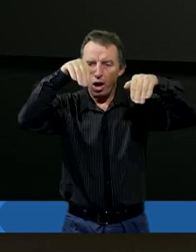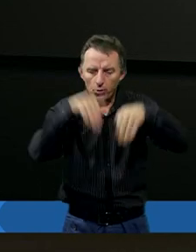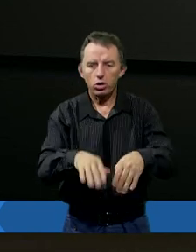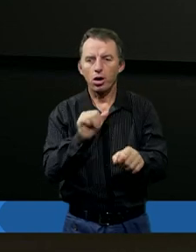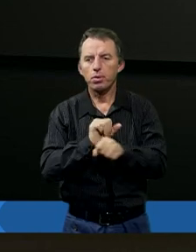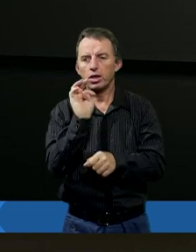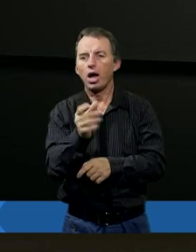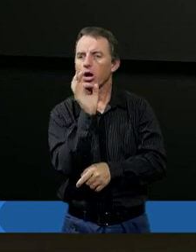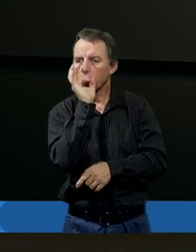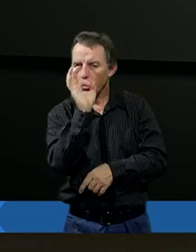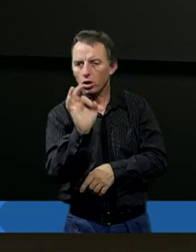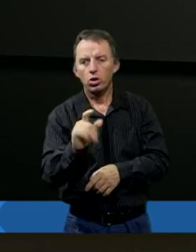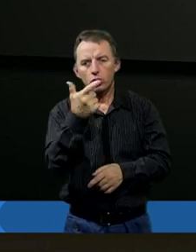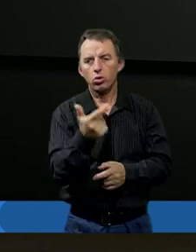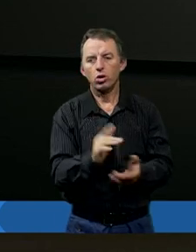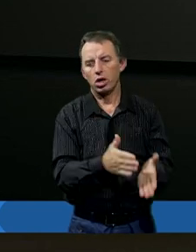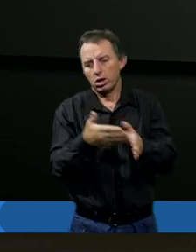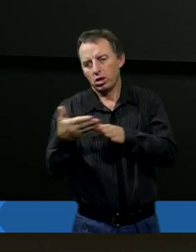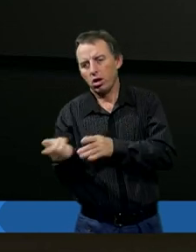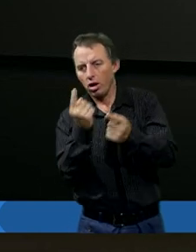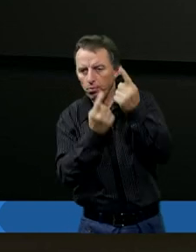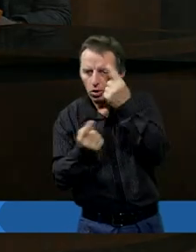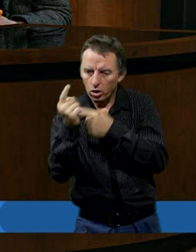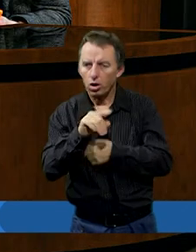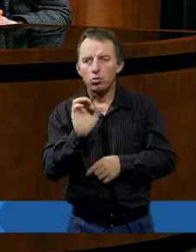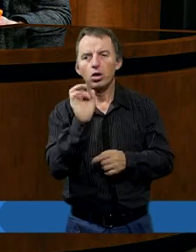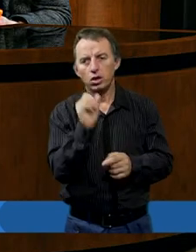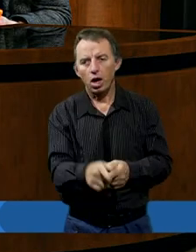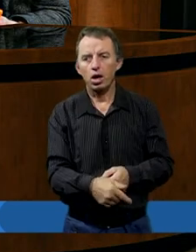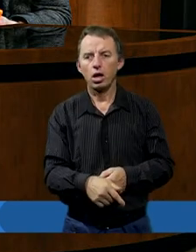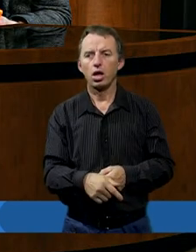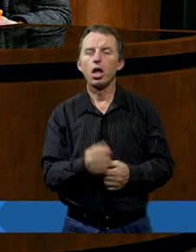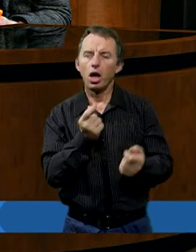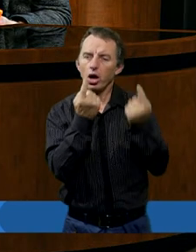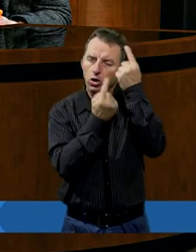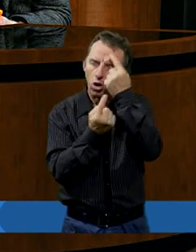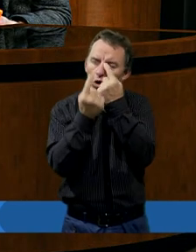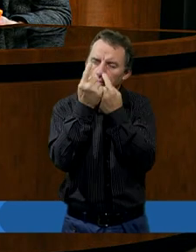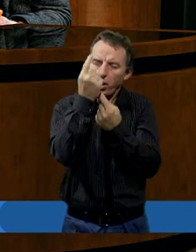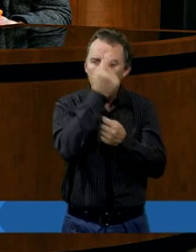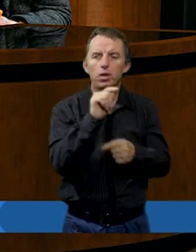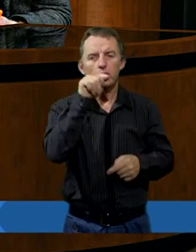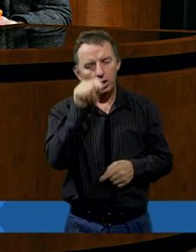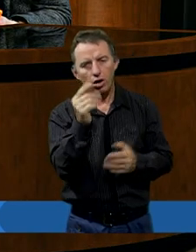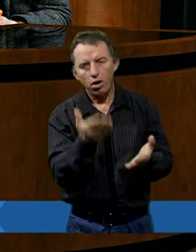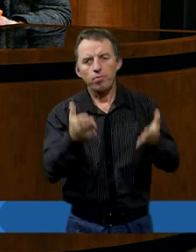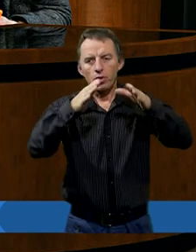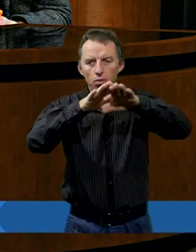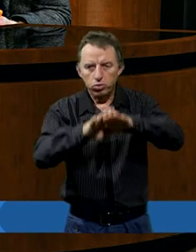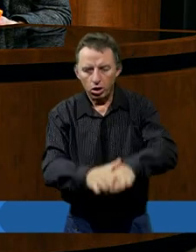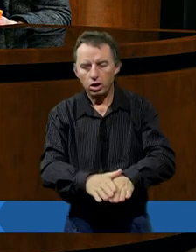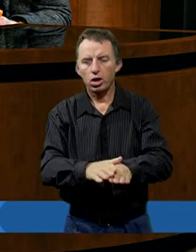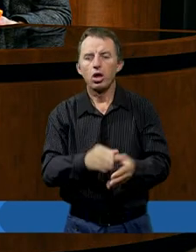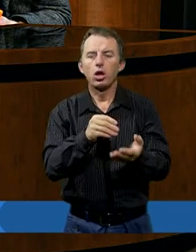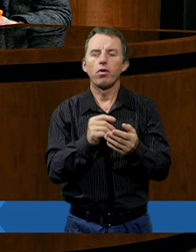być aż tak dobrze. Ale z drugiej strony sobie myślę, a może to jest czas właśnie, żeby rozpamiętywać te błogosławieństwa, żeby